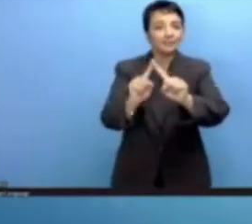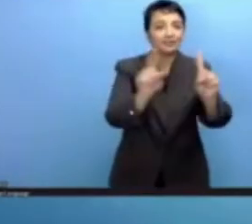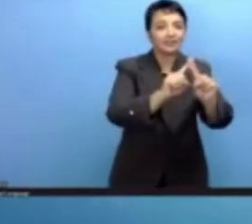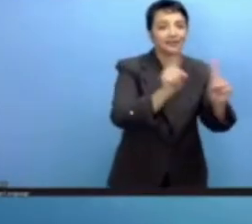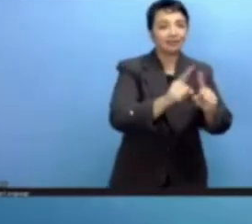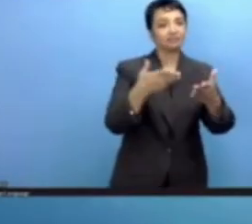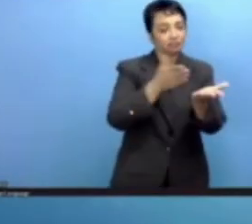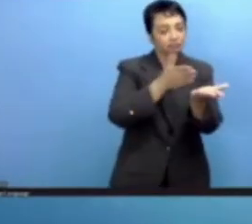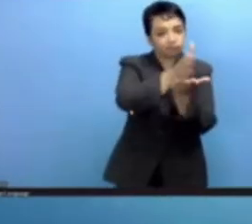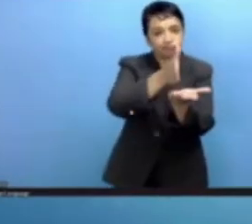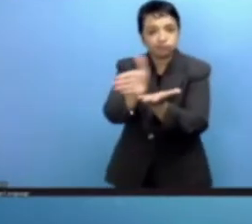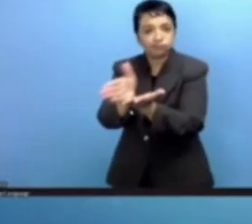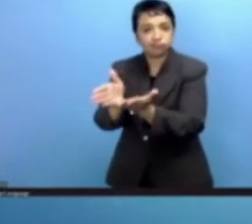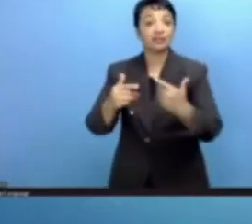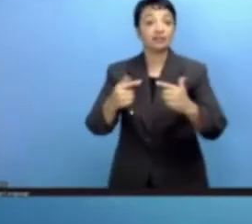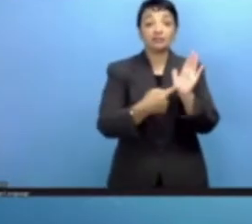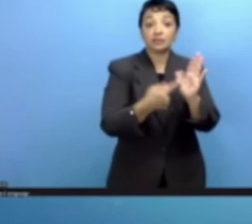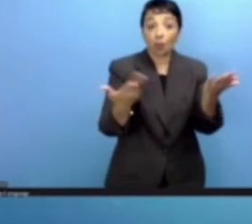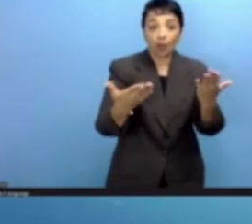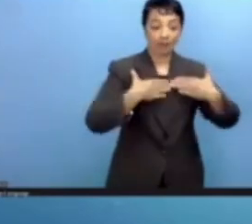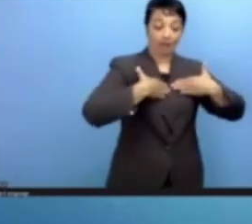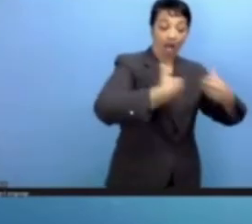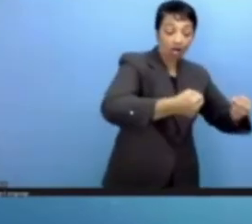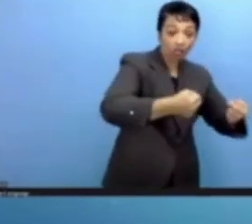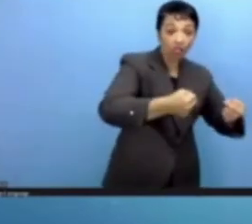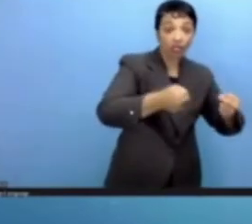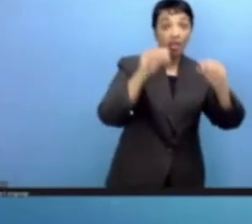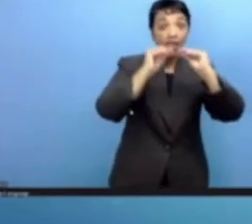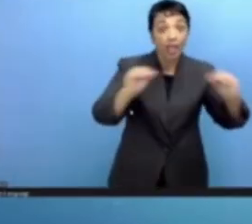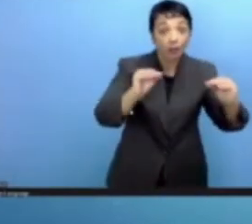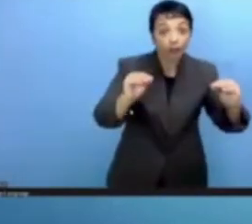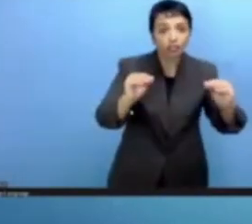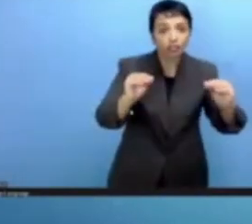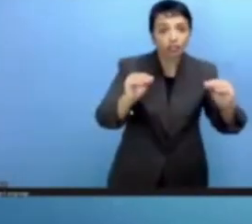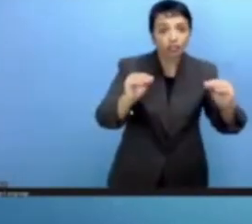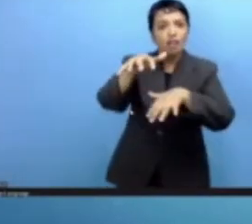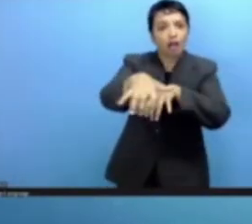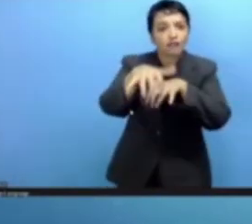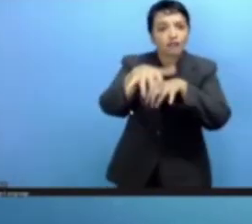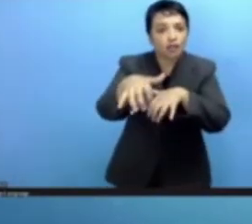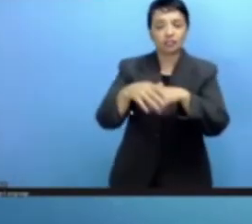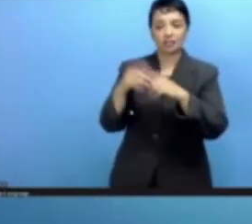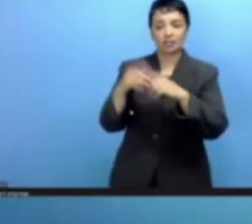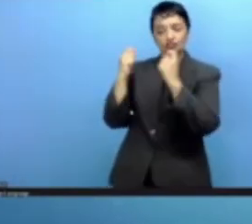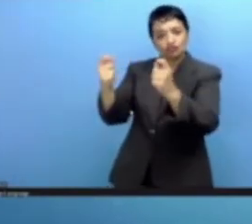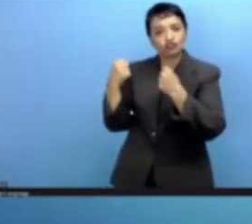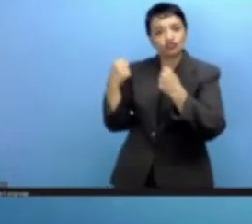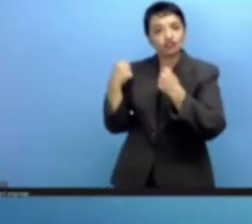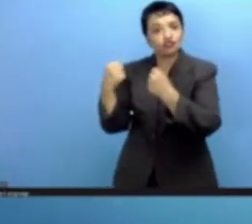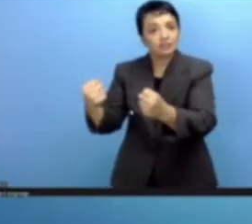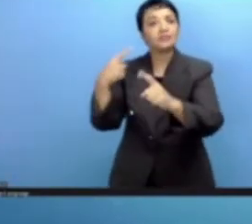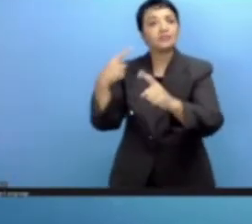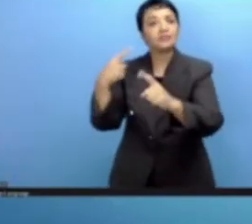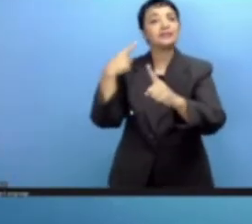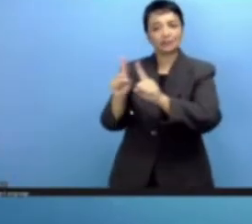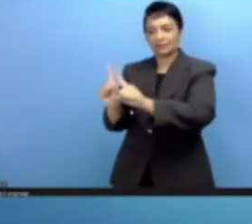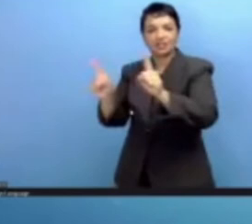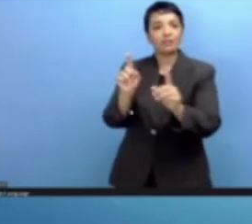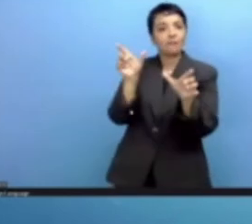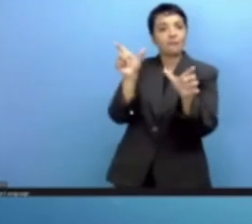في قطاعات المختلفة بما في ذلك الصحة والتعليم والنقل علاوة على